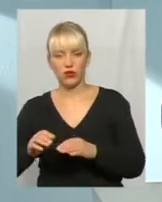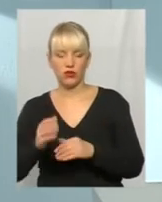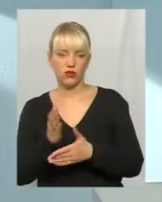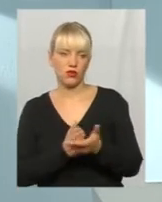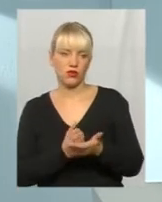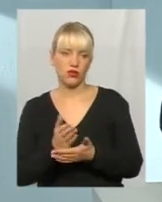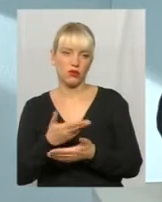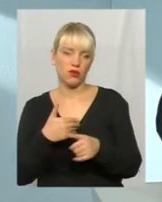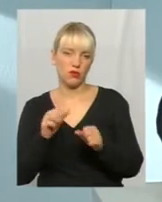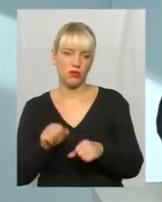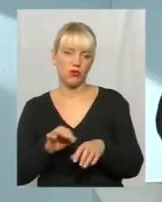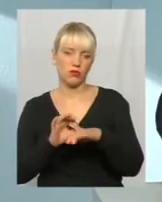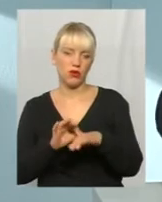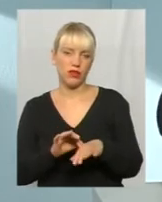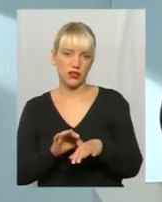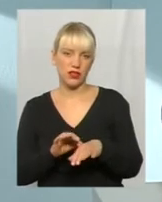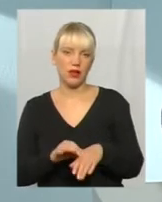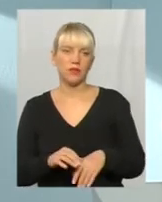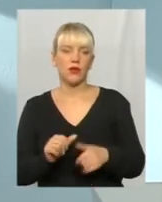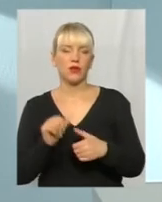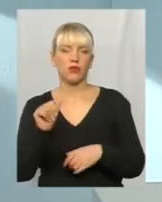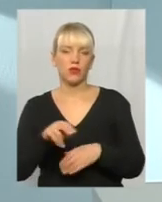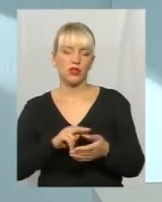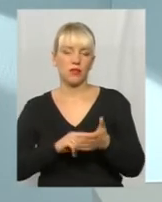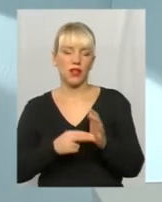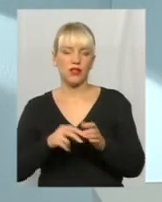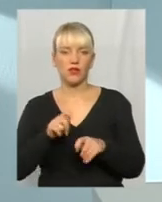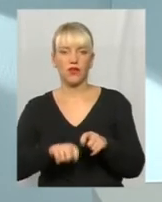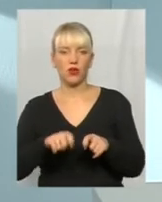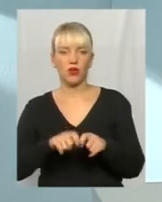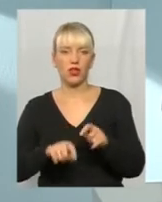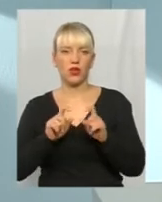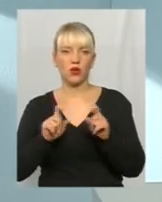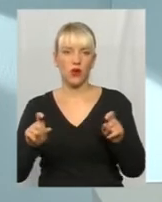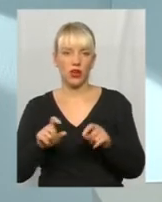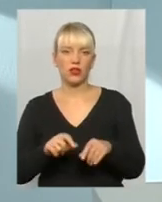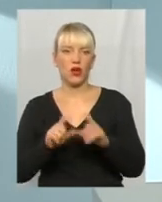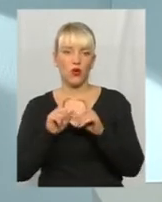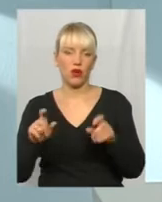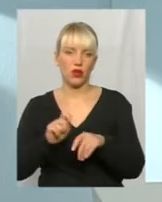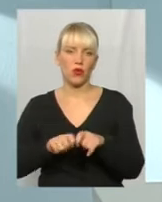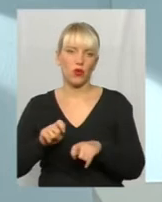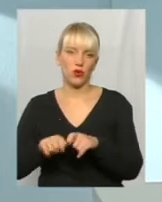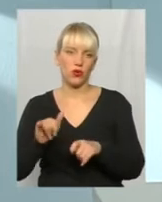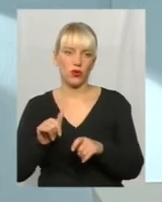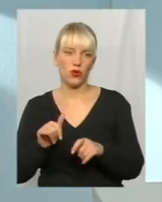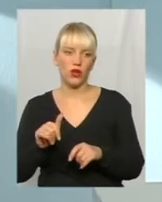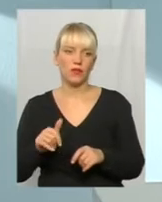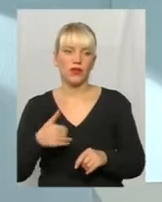Ми можемо провести позаплановий контроль органу контролю. Оце я хочу